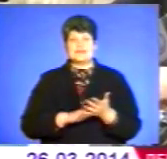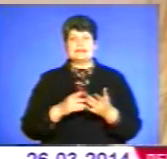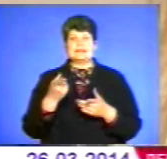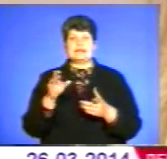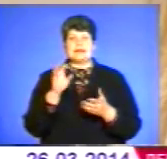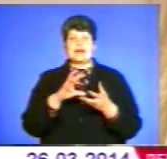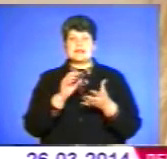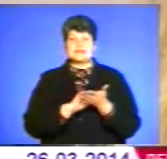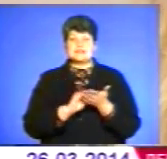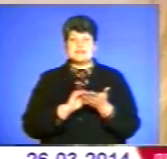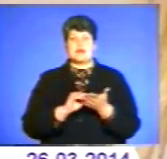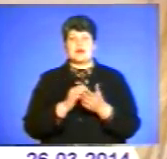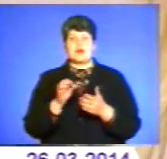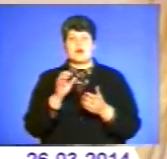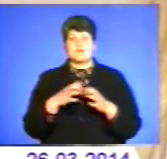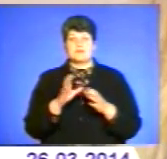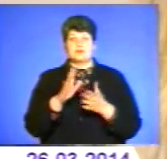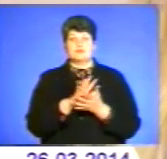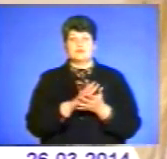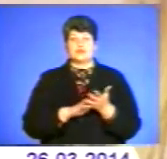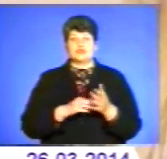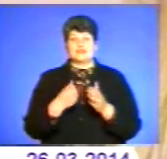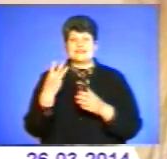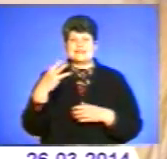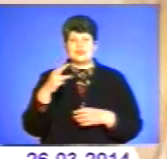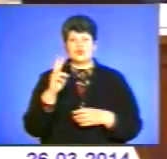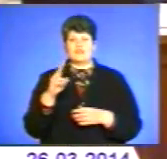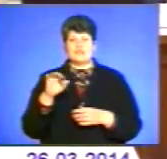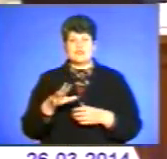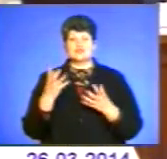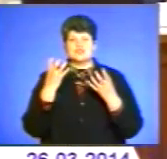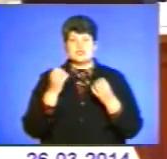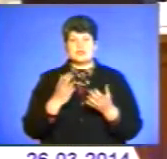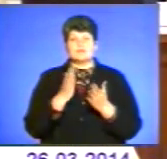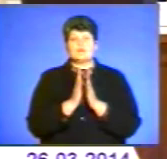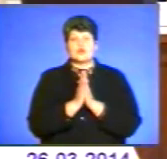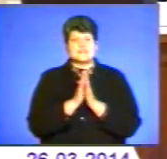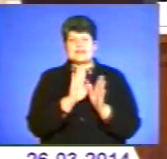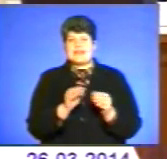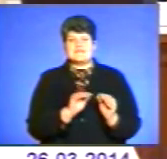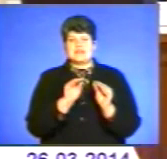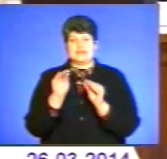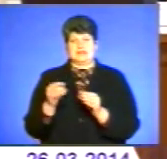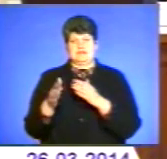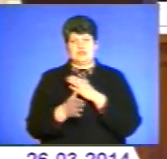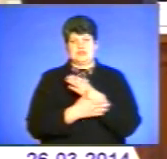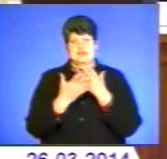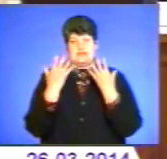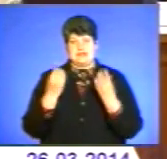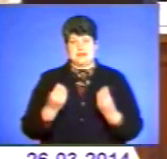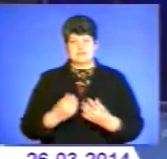кампанія 2014 триватиме до 30 квітня. Тож оплатників податків просять не відкладати на останні дні.